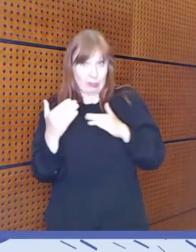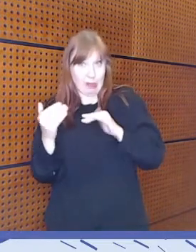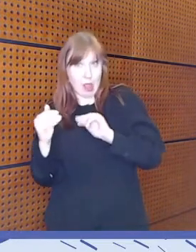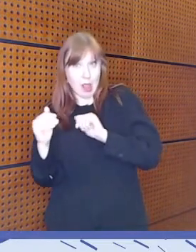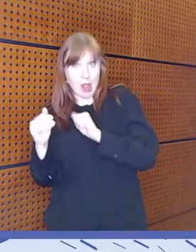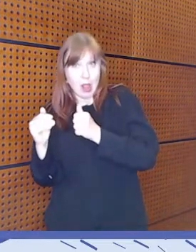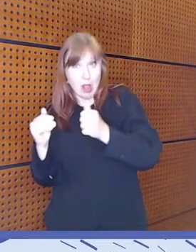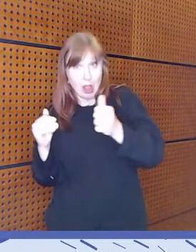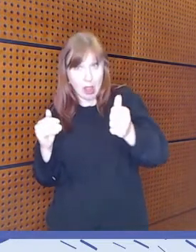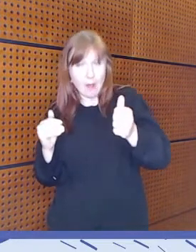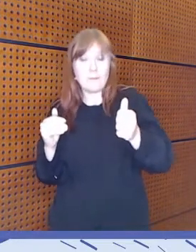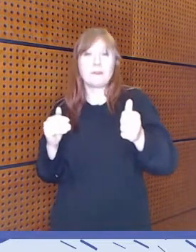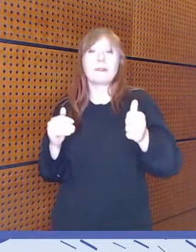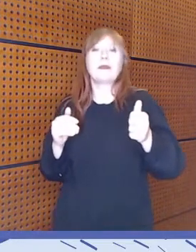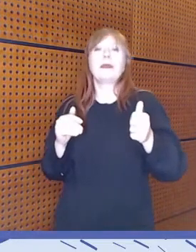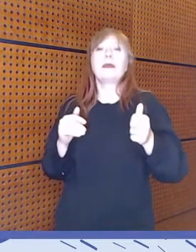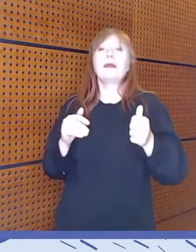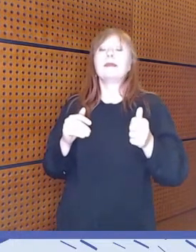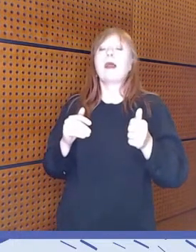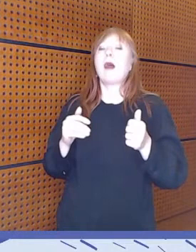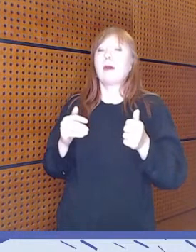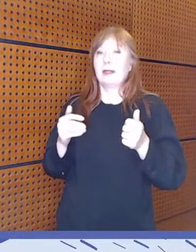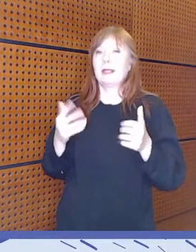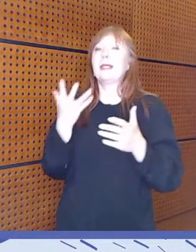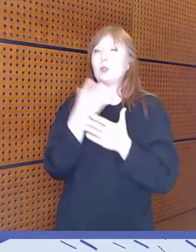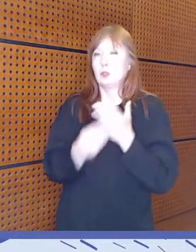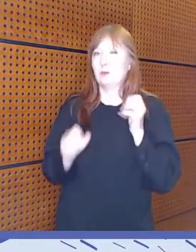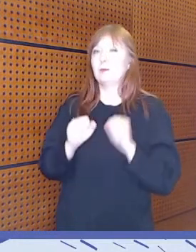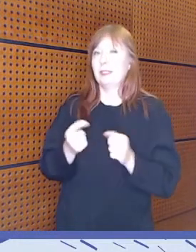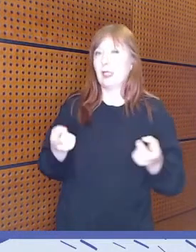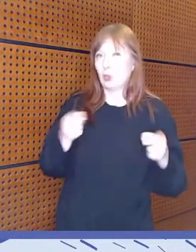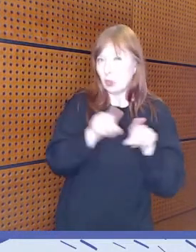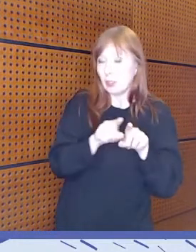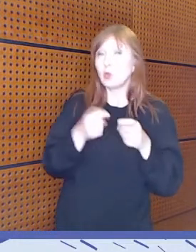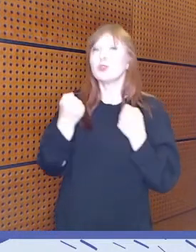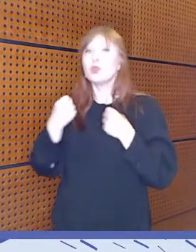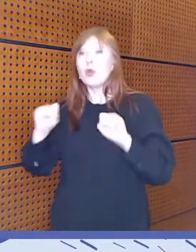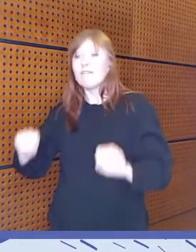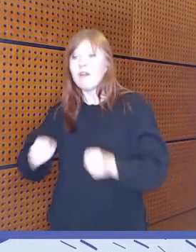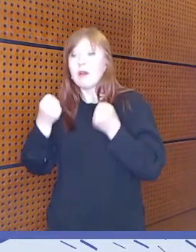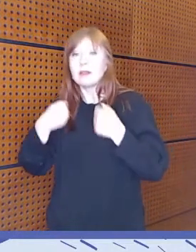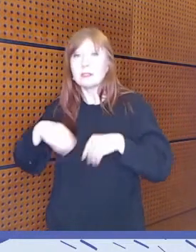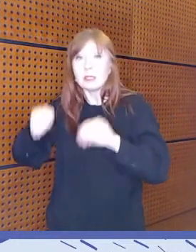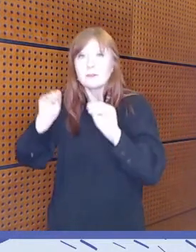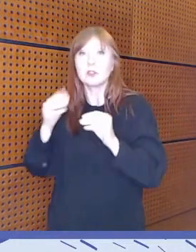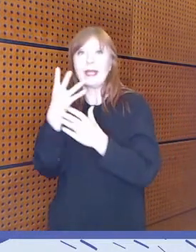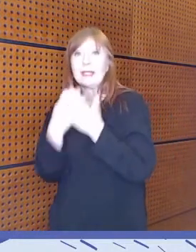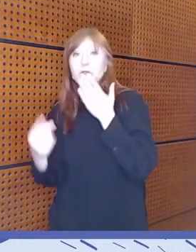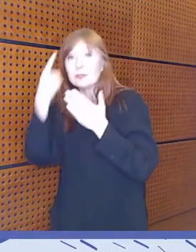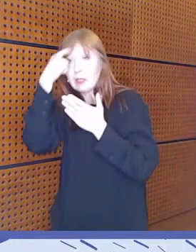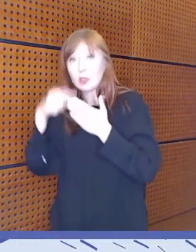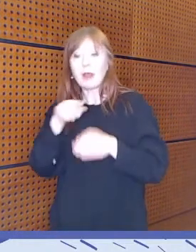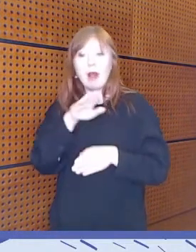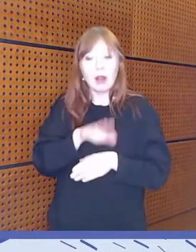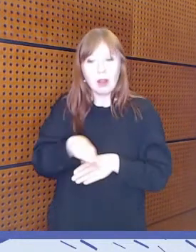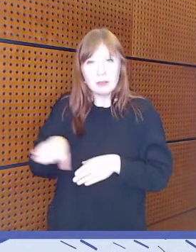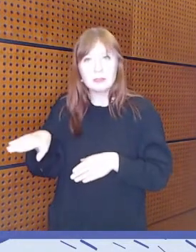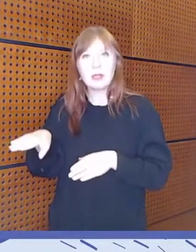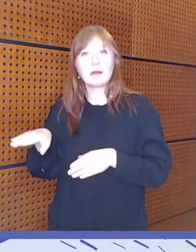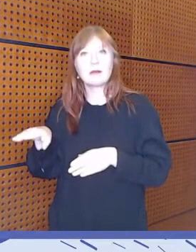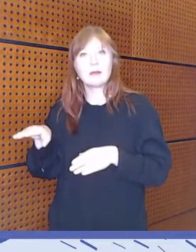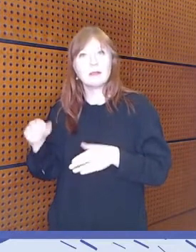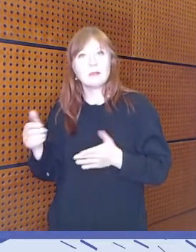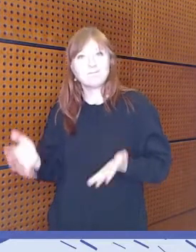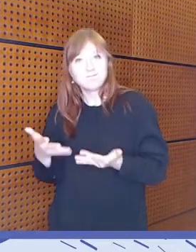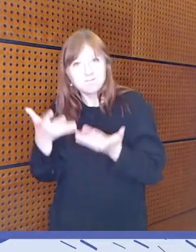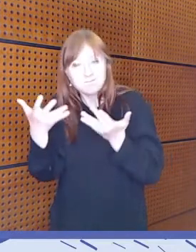inklusiivisuus pitää toteutua. Koska media-inklusiivisuus varhaiskasvatuksessahan vahvistaa just lasten, mutta tässä voi tapahtua esimerkiksi